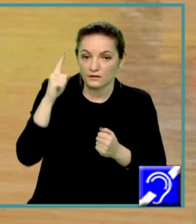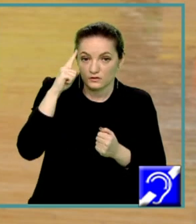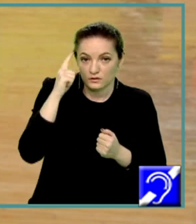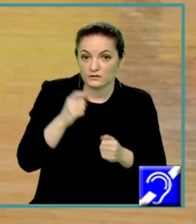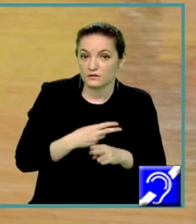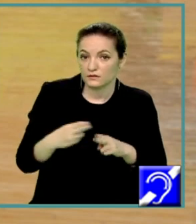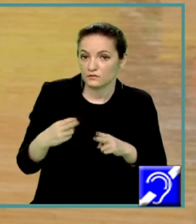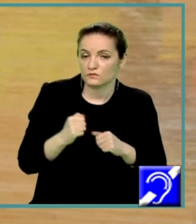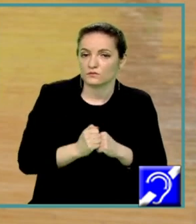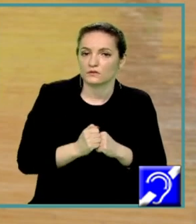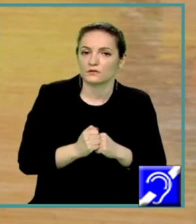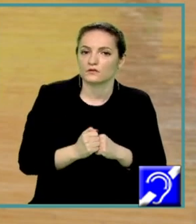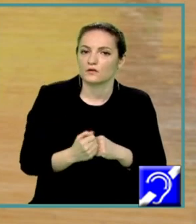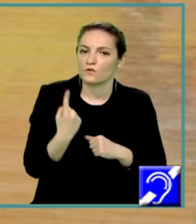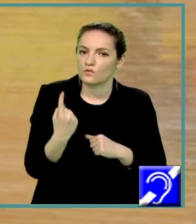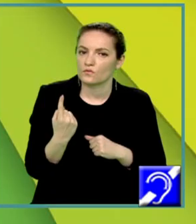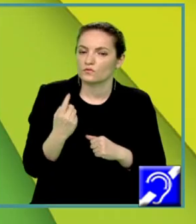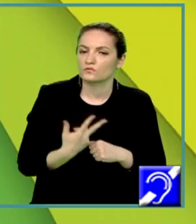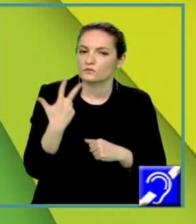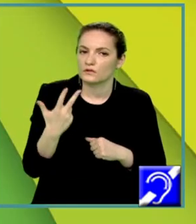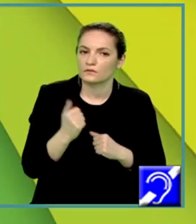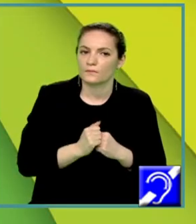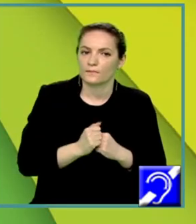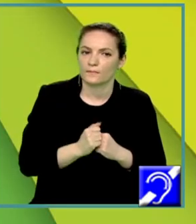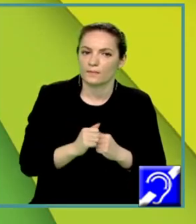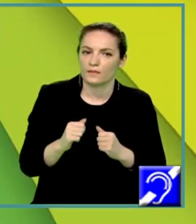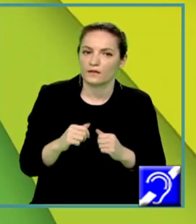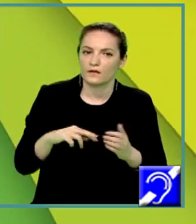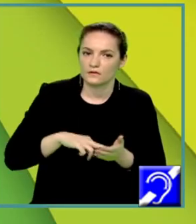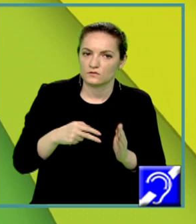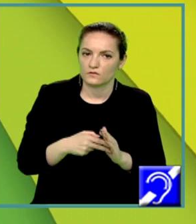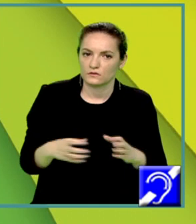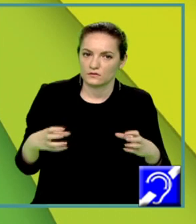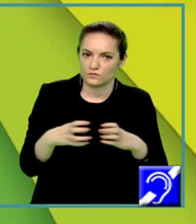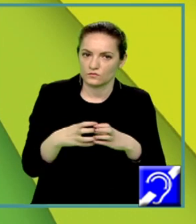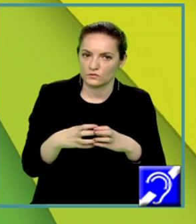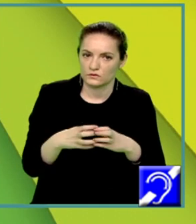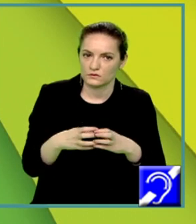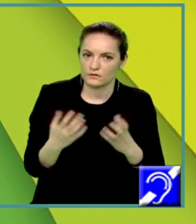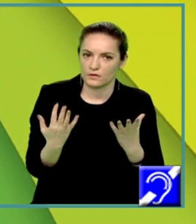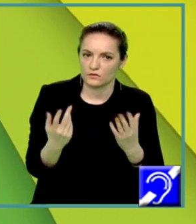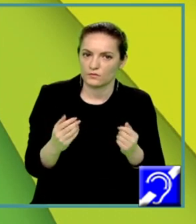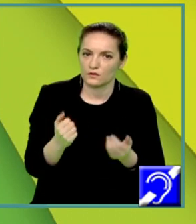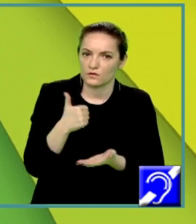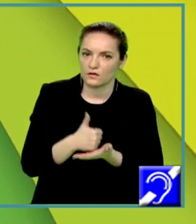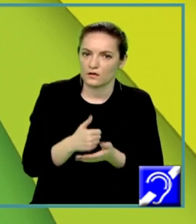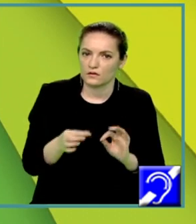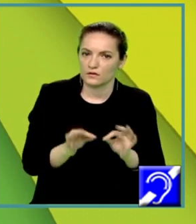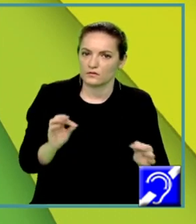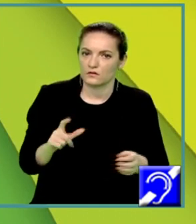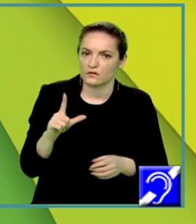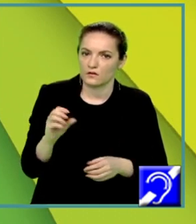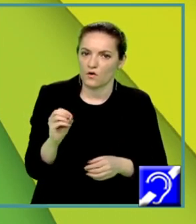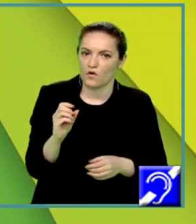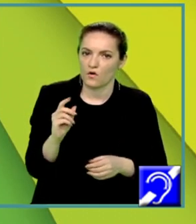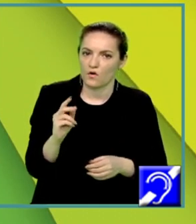subiectul 1 roman itemul al 3-lea. Rezolvați în mulțimea numerelor reale ecuația logaritm în